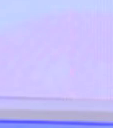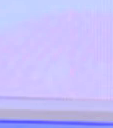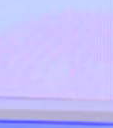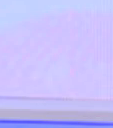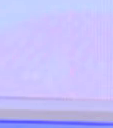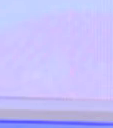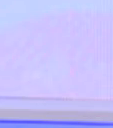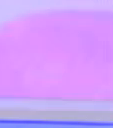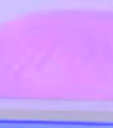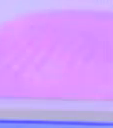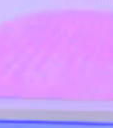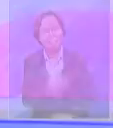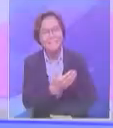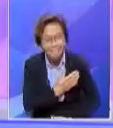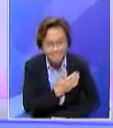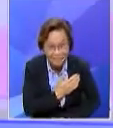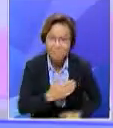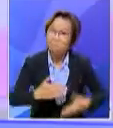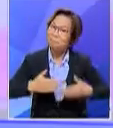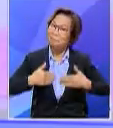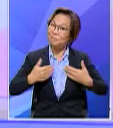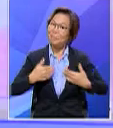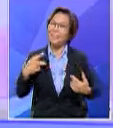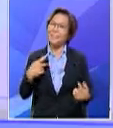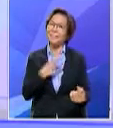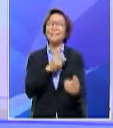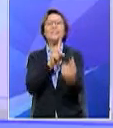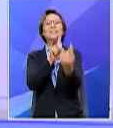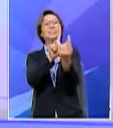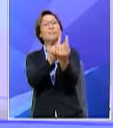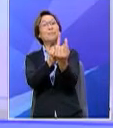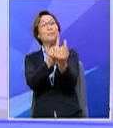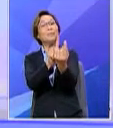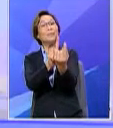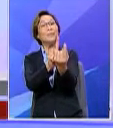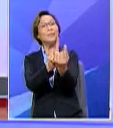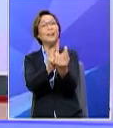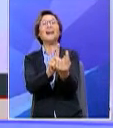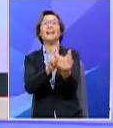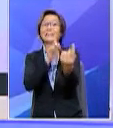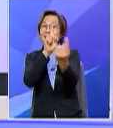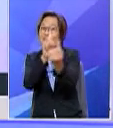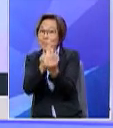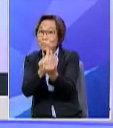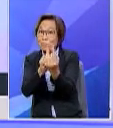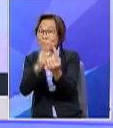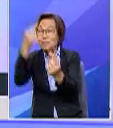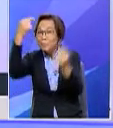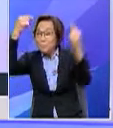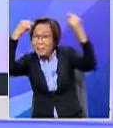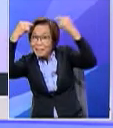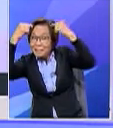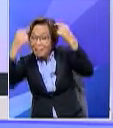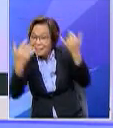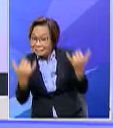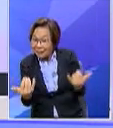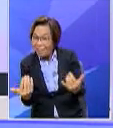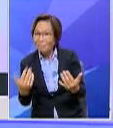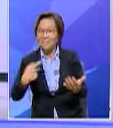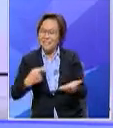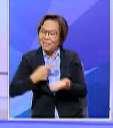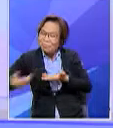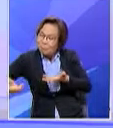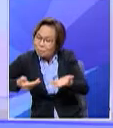Assalamualaikum dan salam sejahtera. Kita bertemu sekali lagi dalam Temu Minda dan pada malam ini kita akan